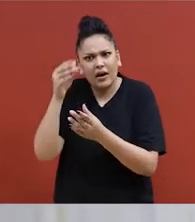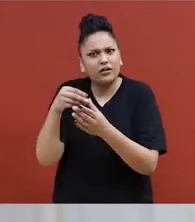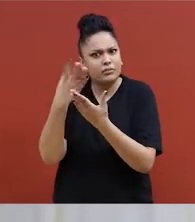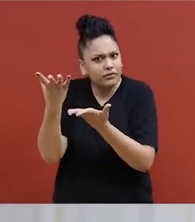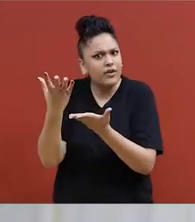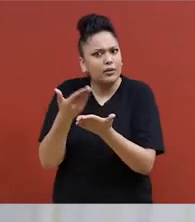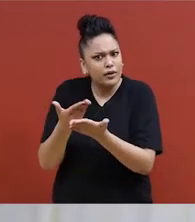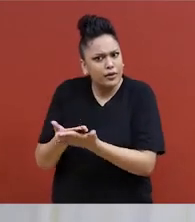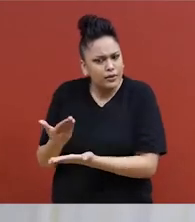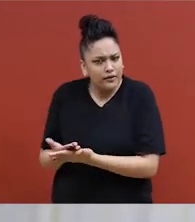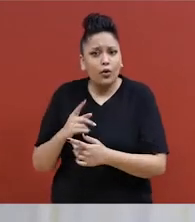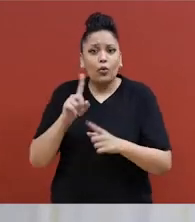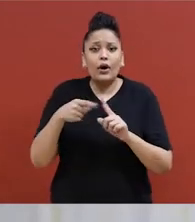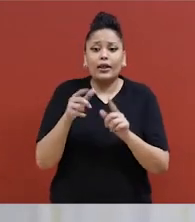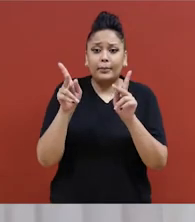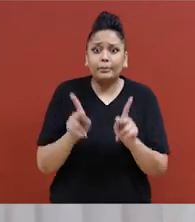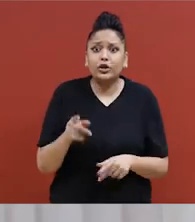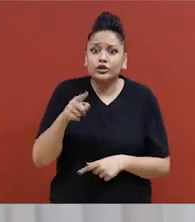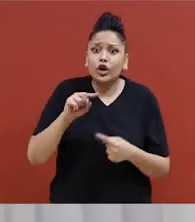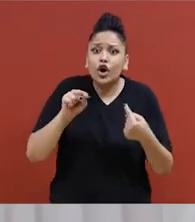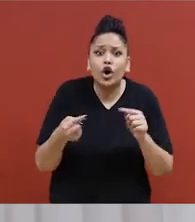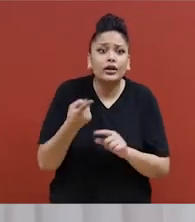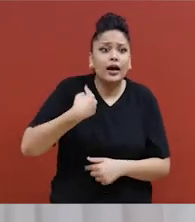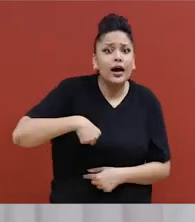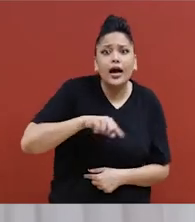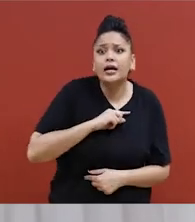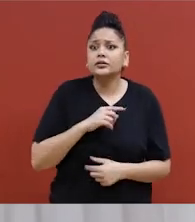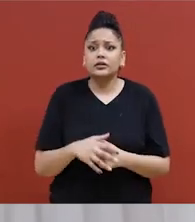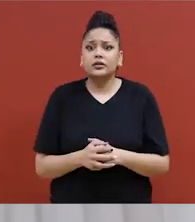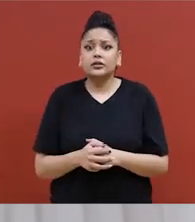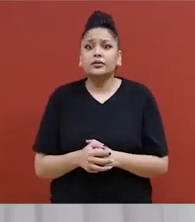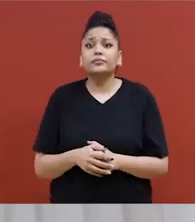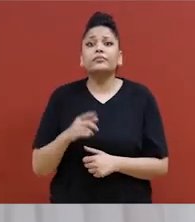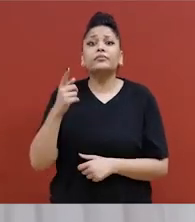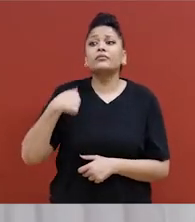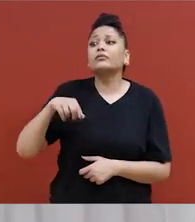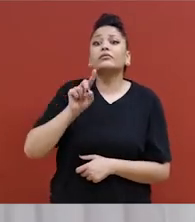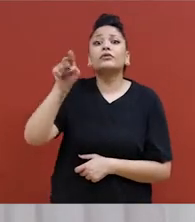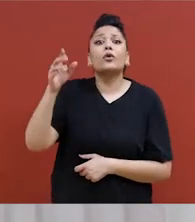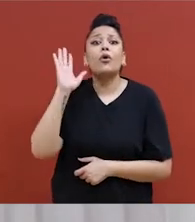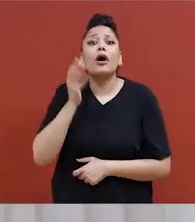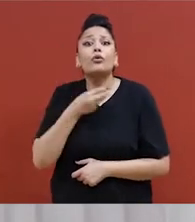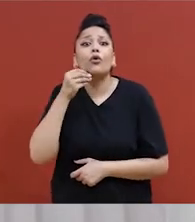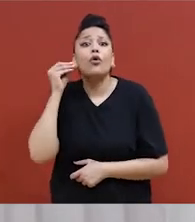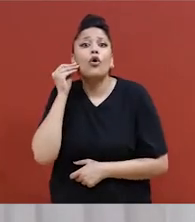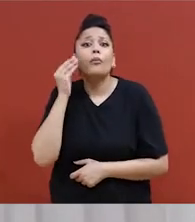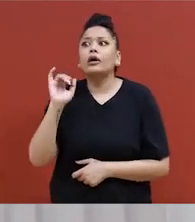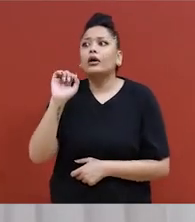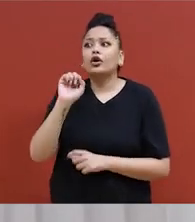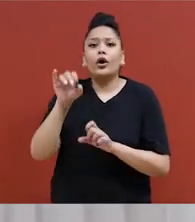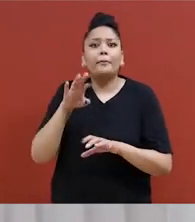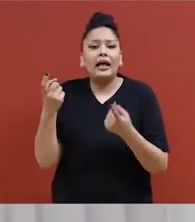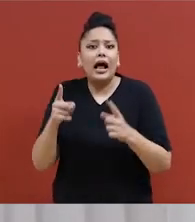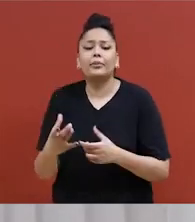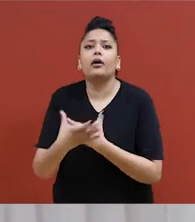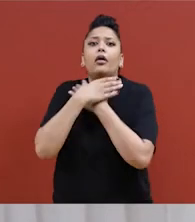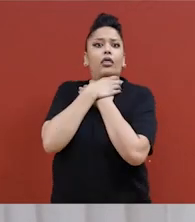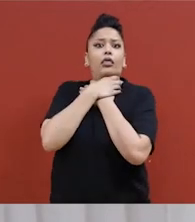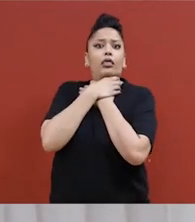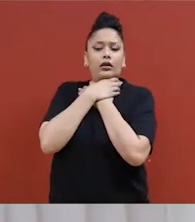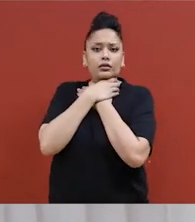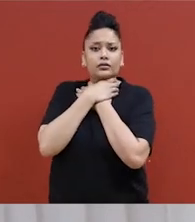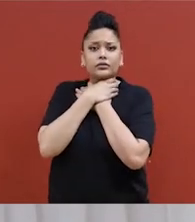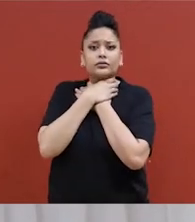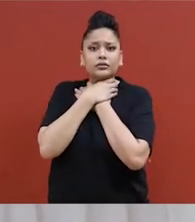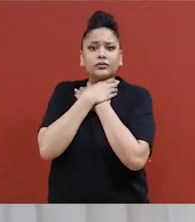pour nous d'être agressés par quelqu'un qu'on connaît, c'est d'être étranglés dans notre propre domicile. Rachel et moi allons vous montrer quelques